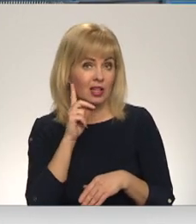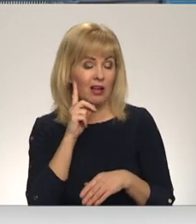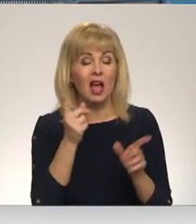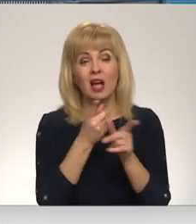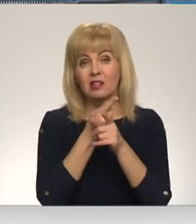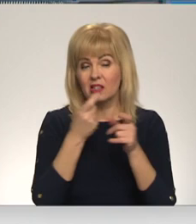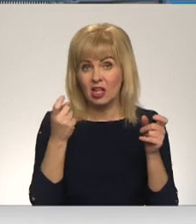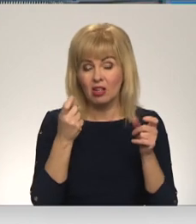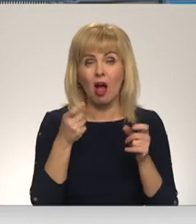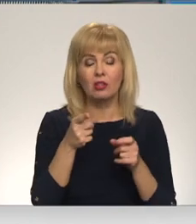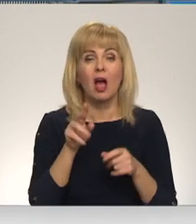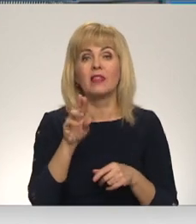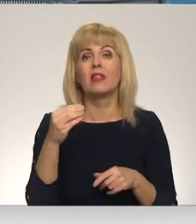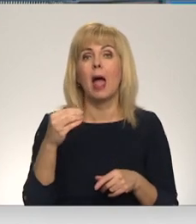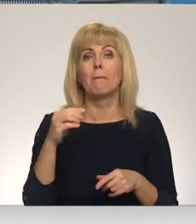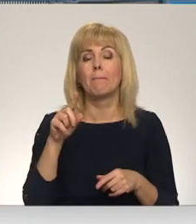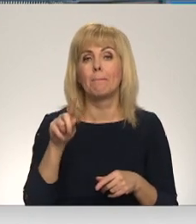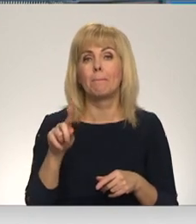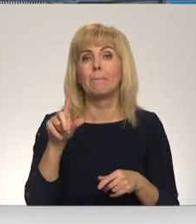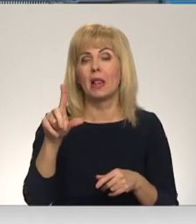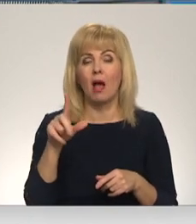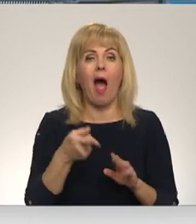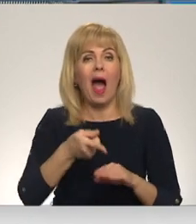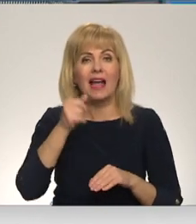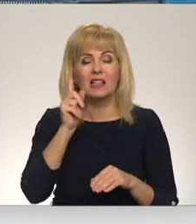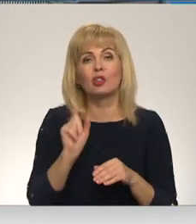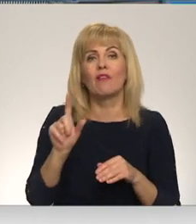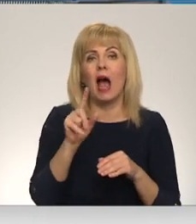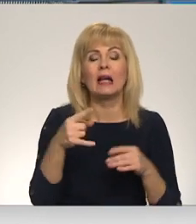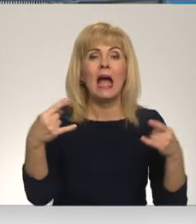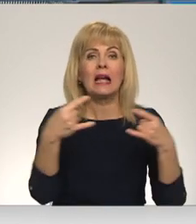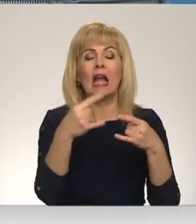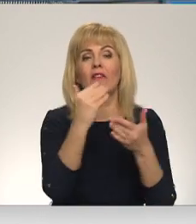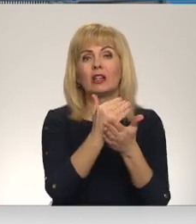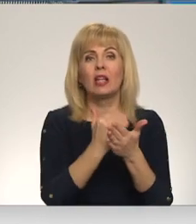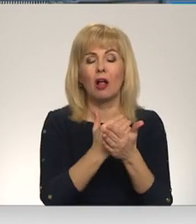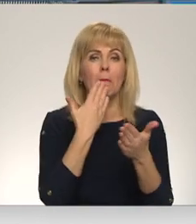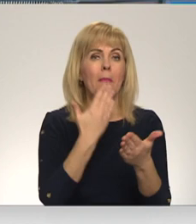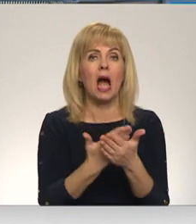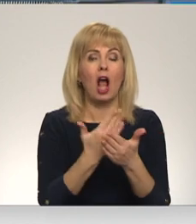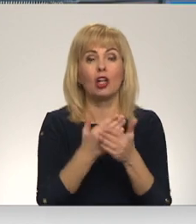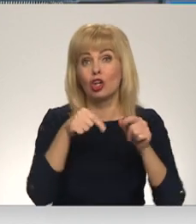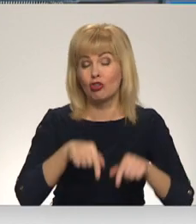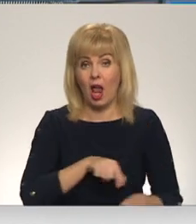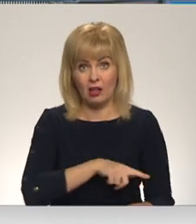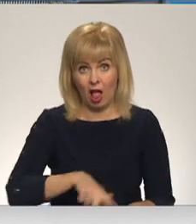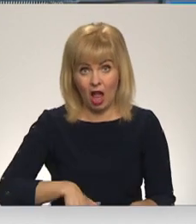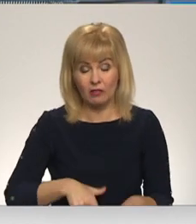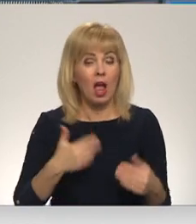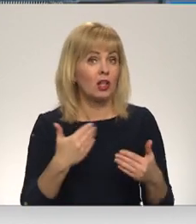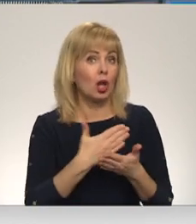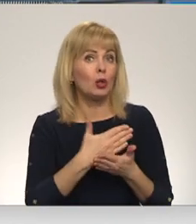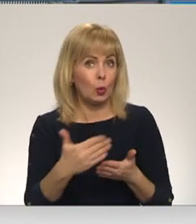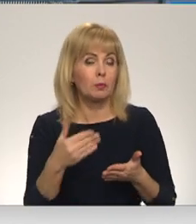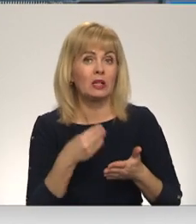ziņas par to, ka Nepils ir aizliedzis vairāku Krievijas televīzijas kanālu retranslēšanu Latvijā. Šobrīd turpinot